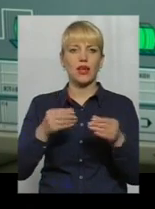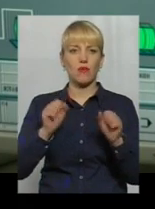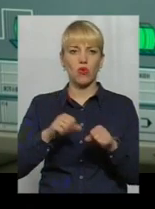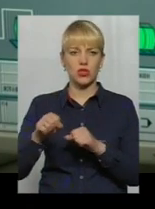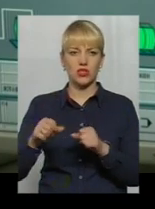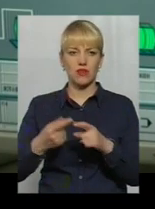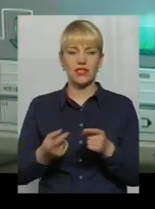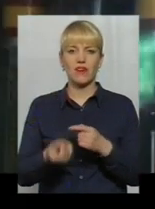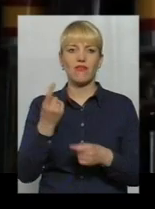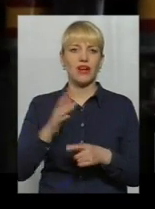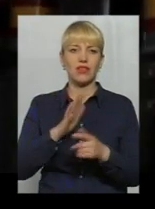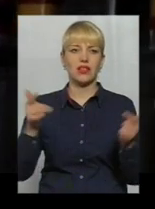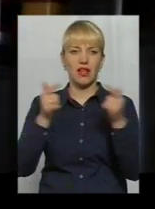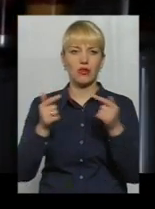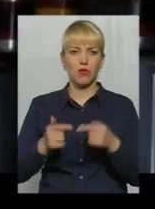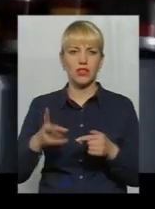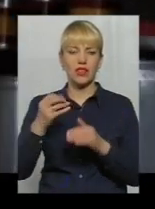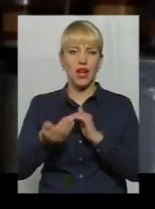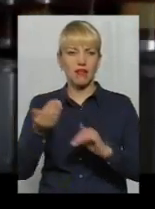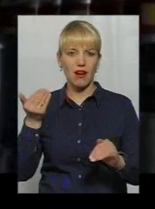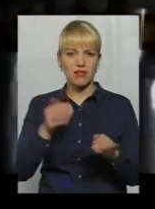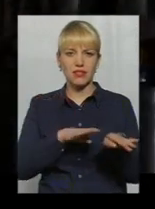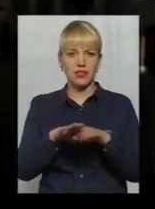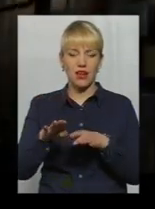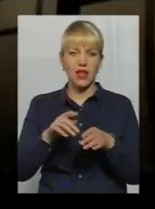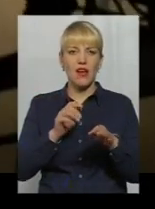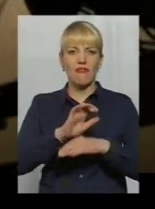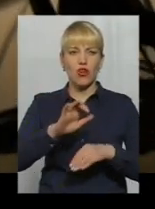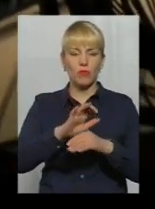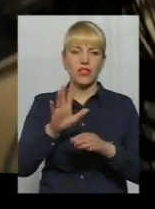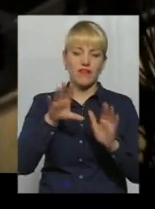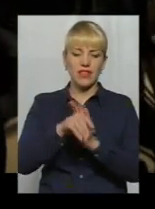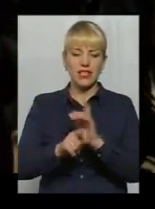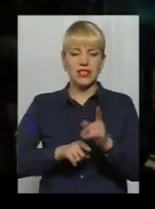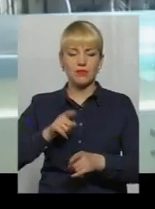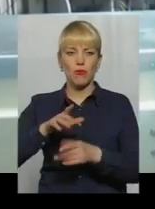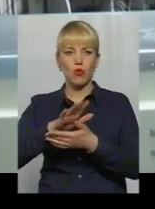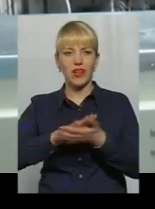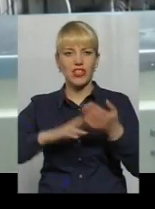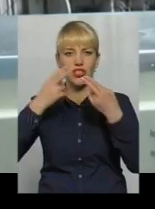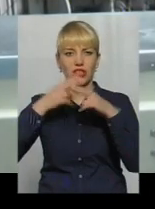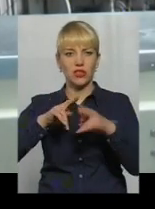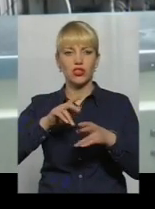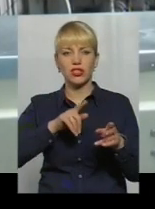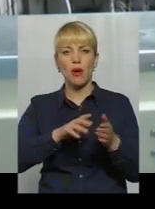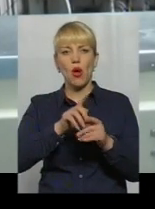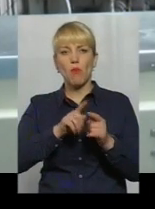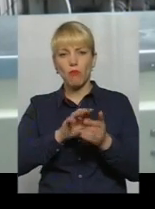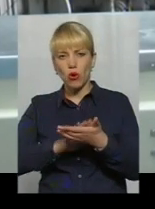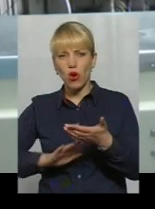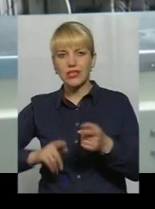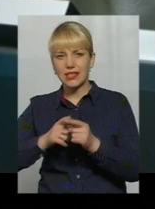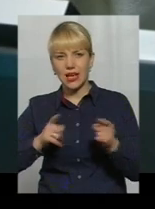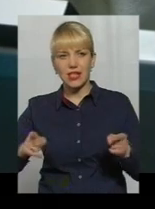виявити невідповідності на ранніх стадіях виробництва та внести зміни в подальший технологічний процес. Потужність фабрики понад